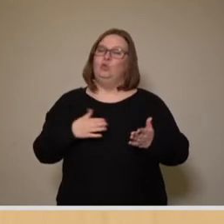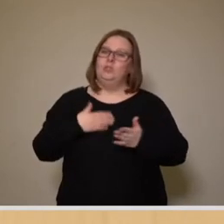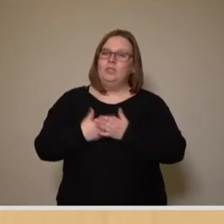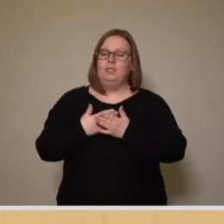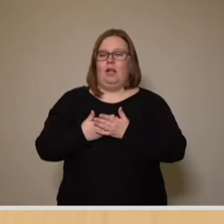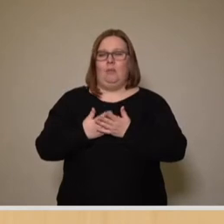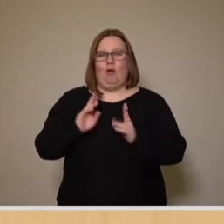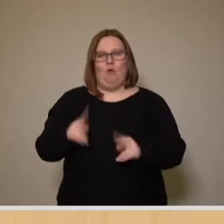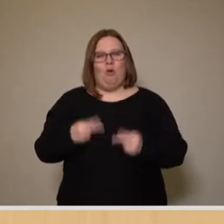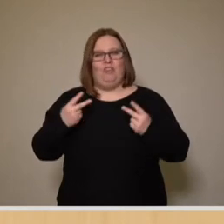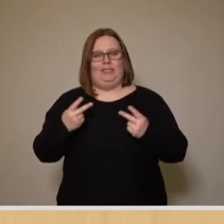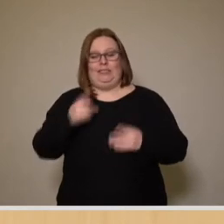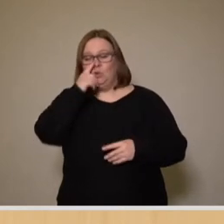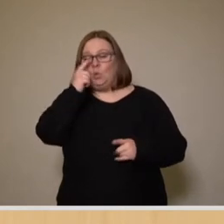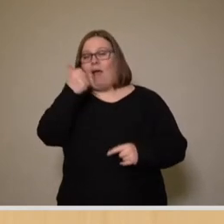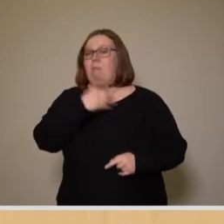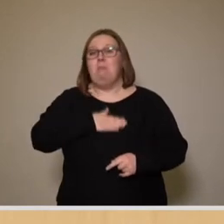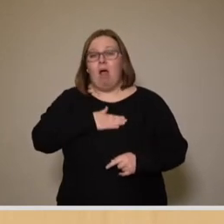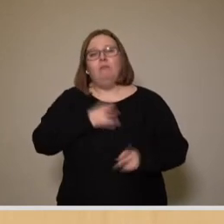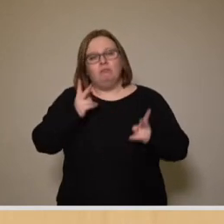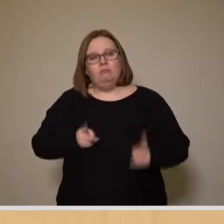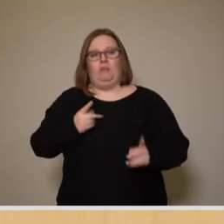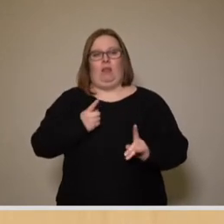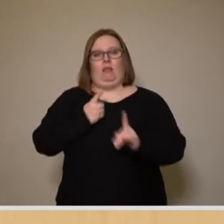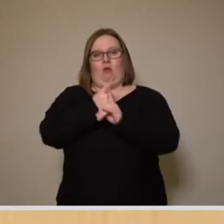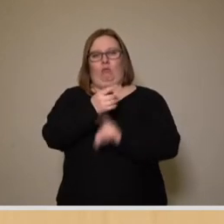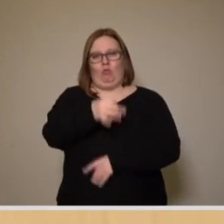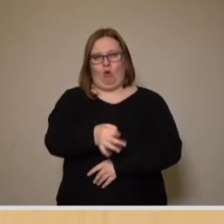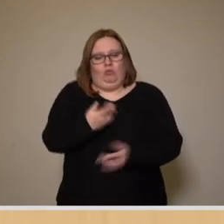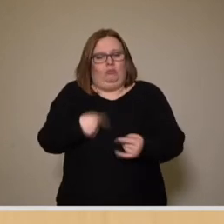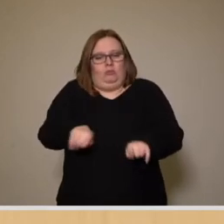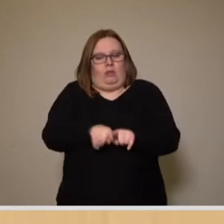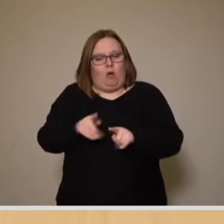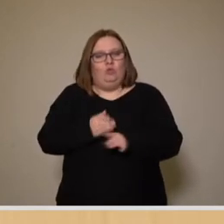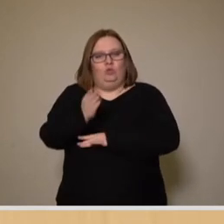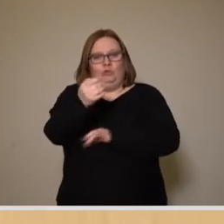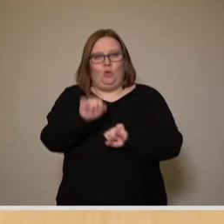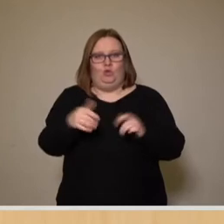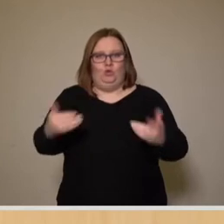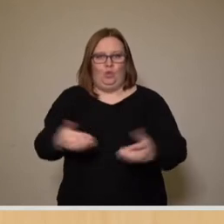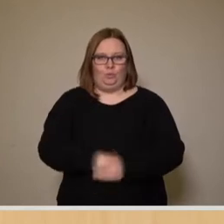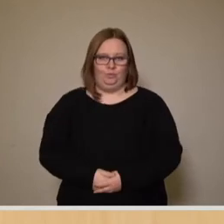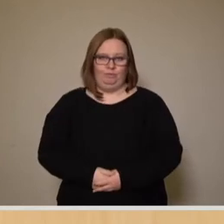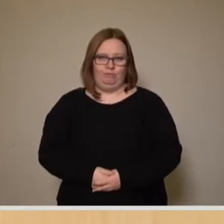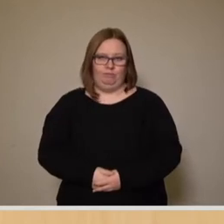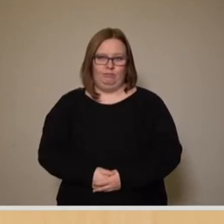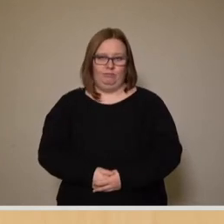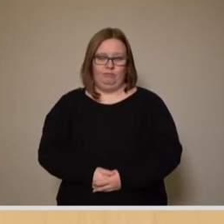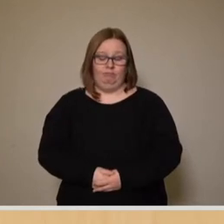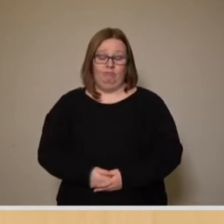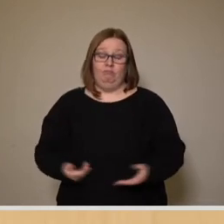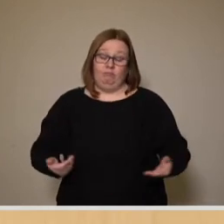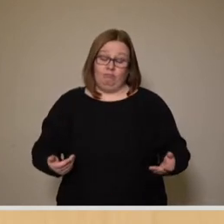es auch immer mehr als nur ein Schwimmbad und würde es auch heute wieder sein können. Die